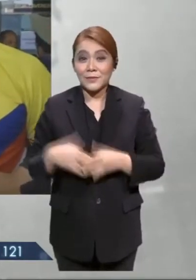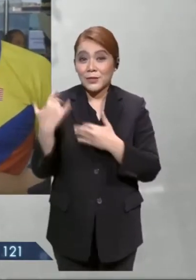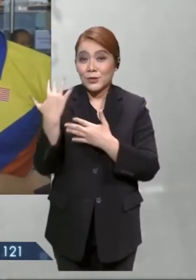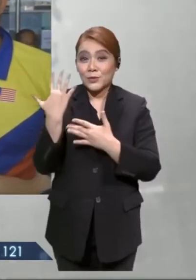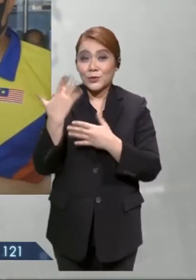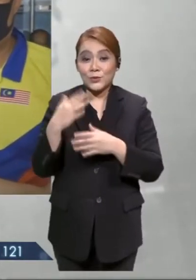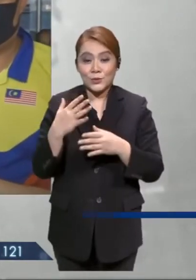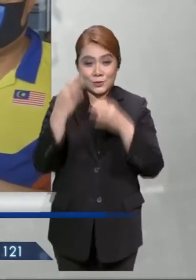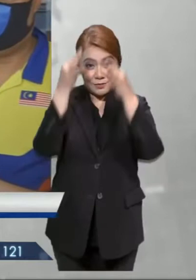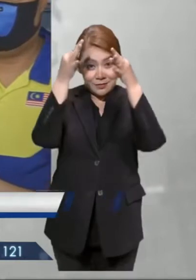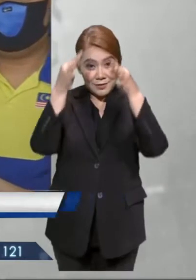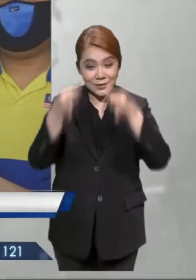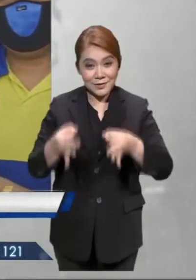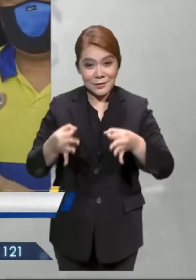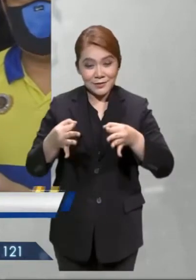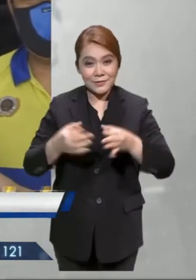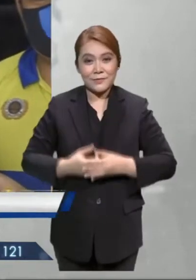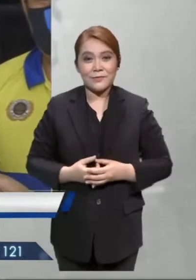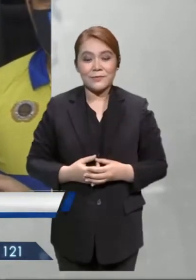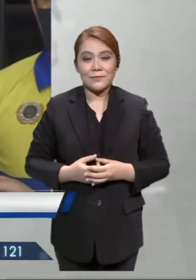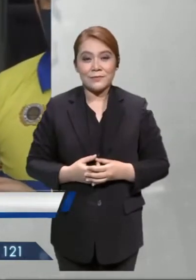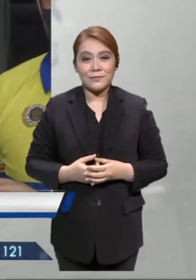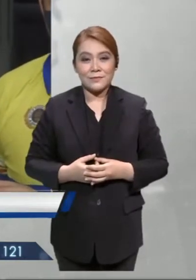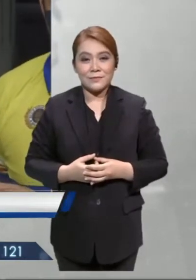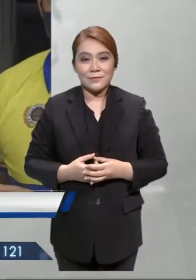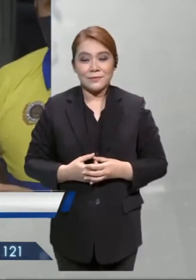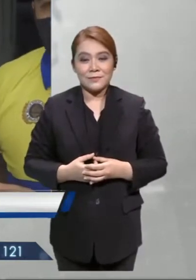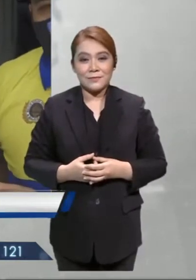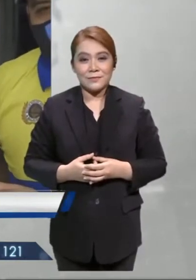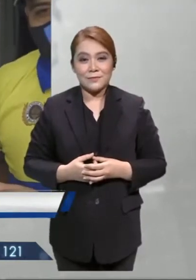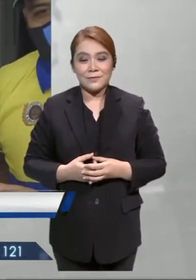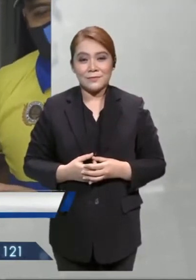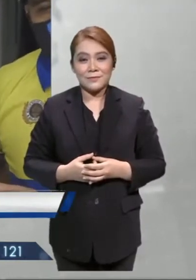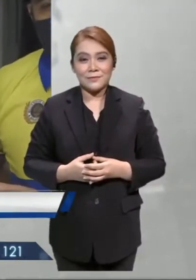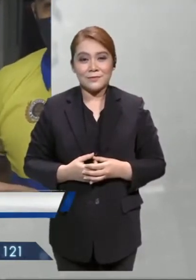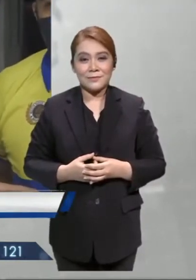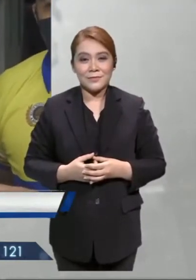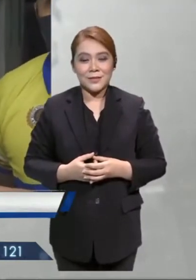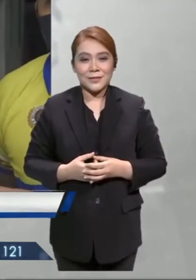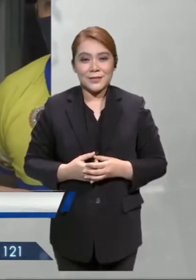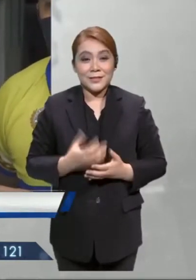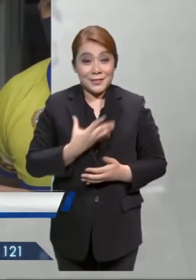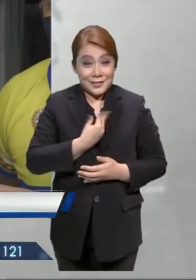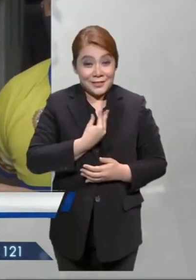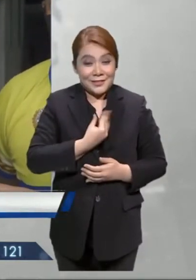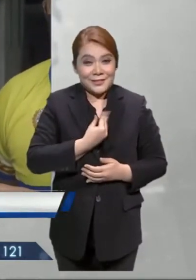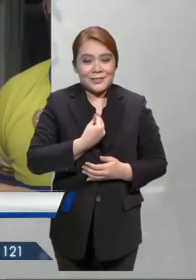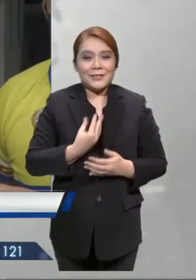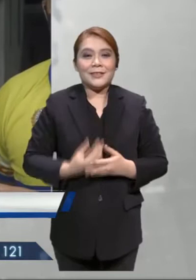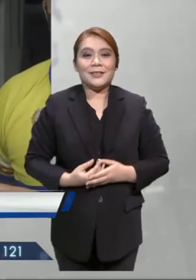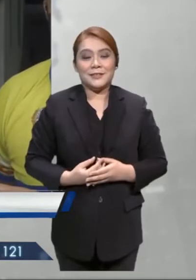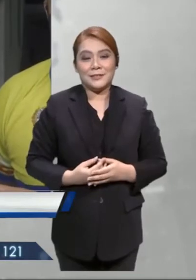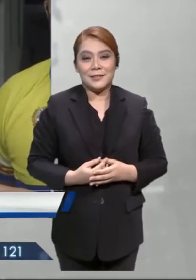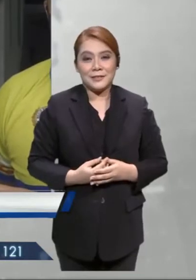result itu official, result is nervous. dan